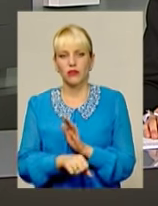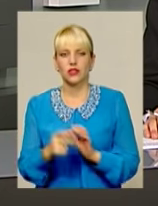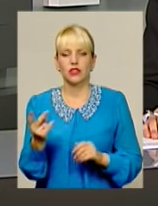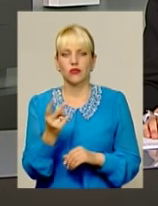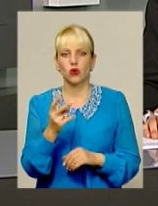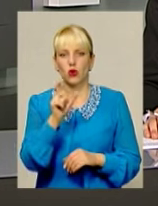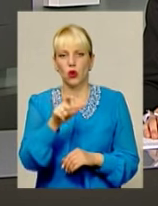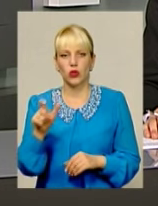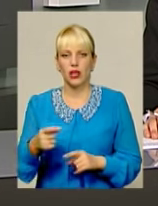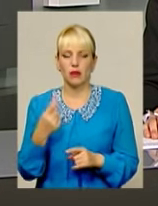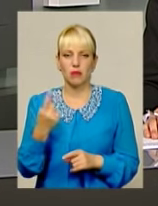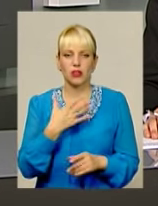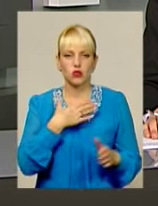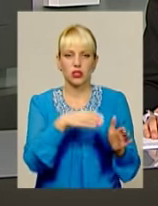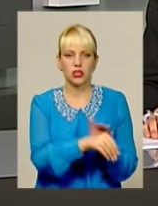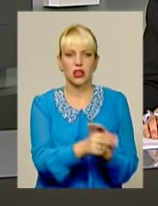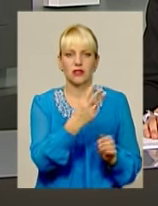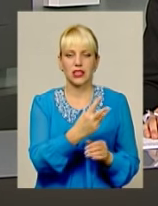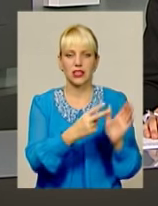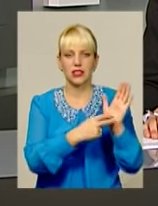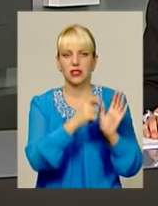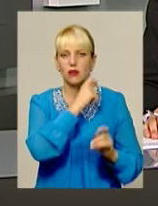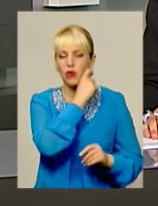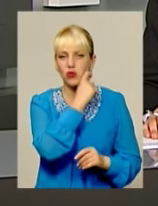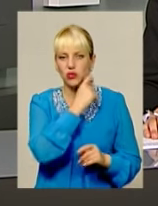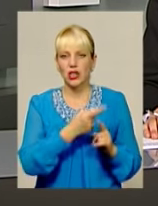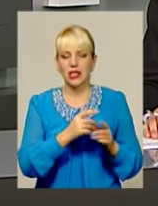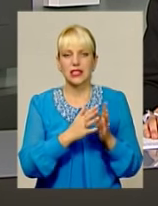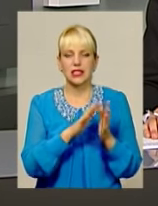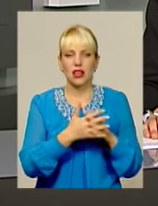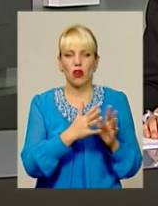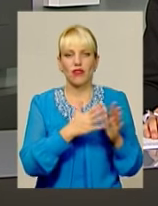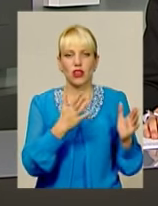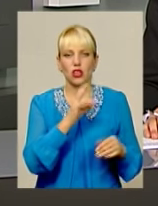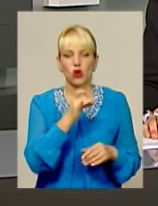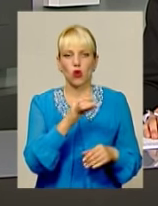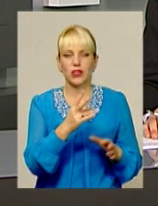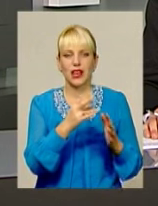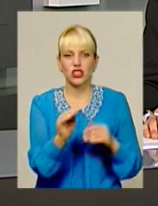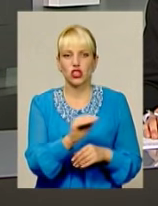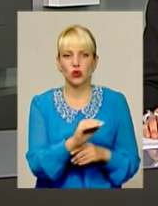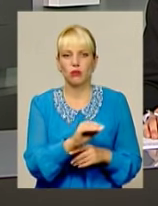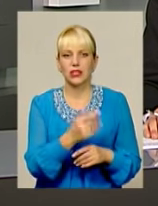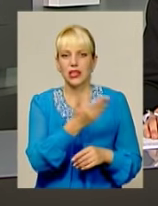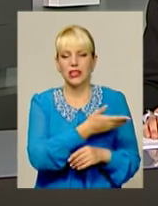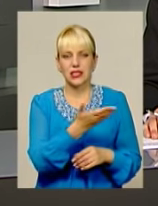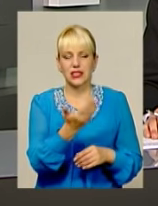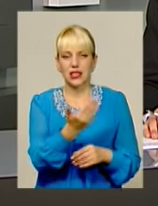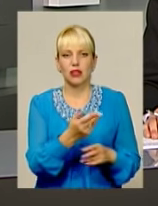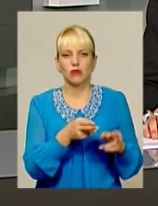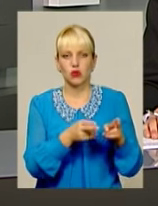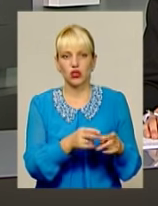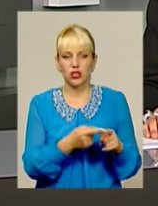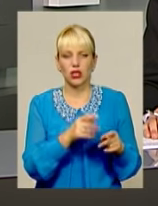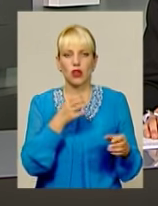двох людей. Першою жертвою став 37-річний житель села Великі Коровинці на Житомирщині. З ним злочинець розпивав